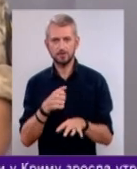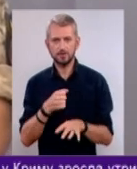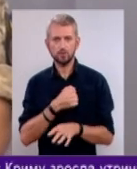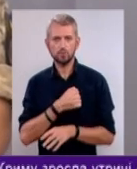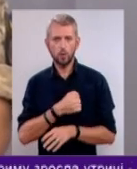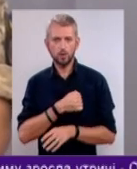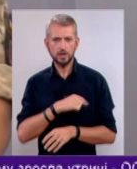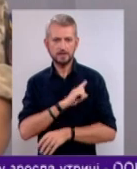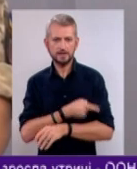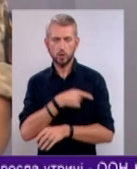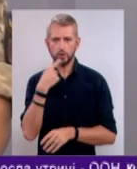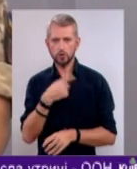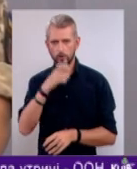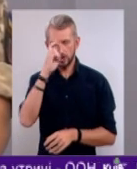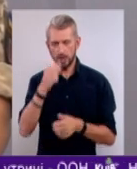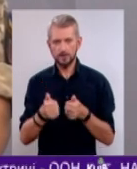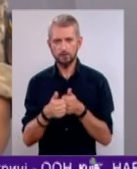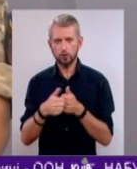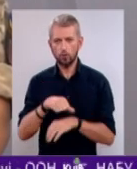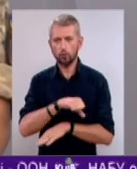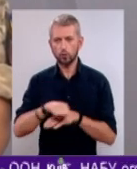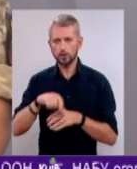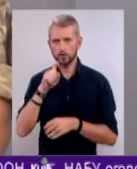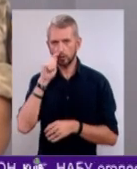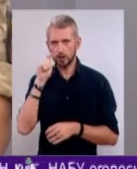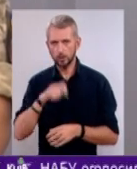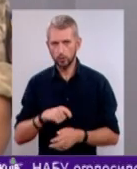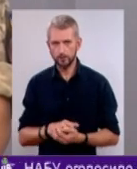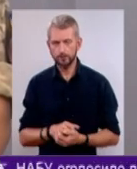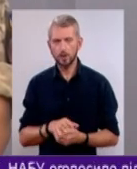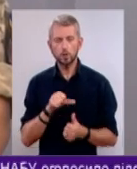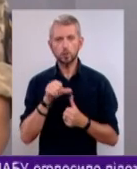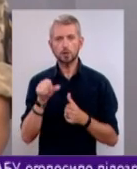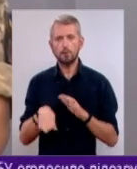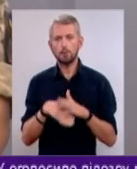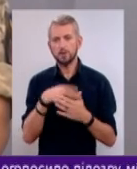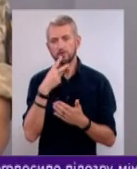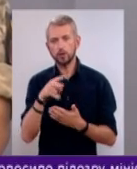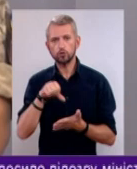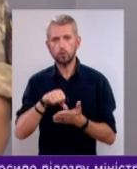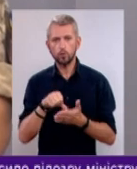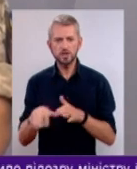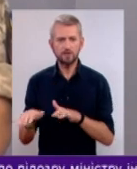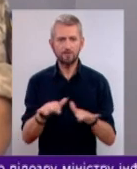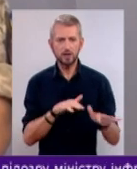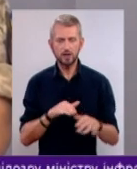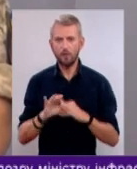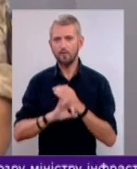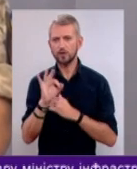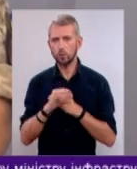Російської Федерації неподалік кордонів з Україною. Зокрема, під виглядом участі у маневрах «Восток